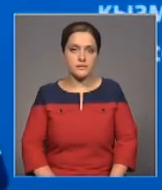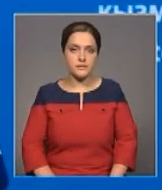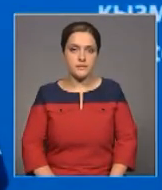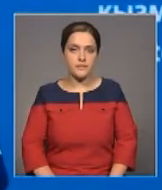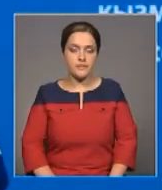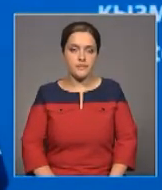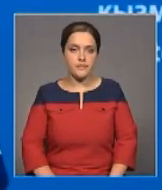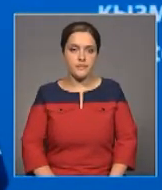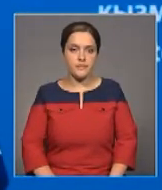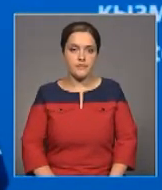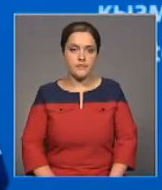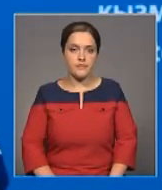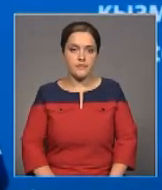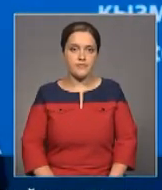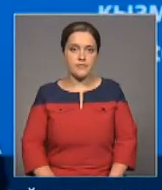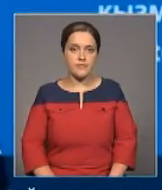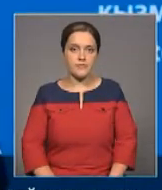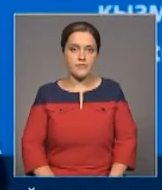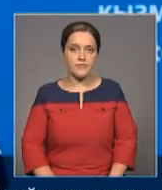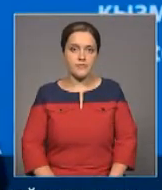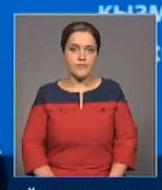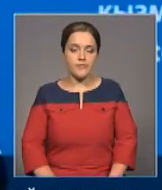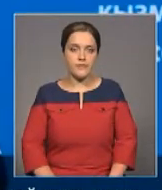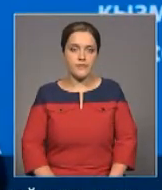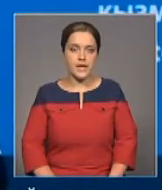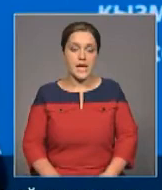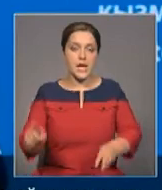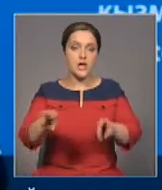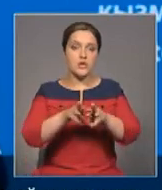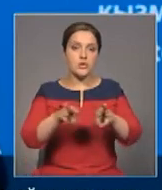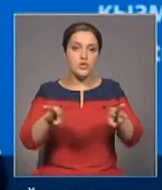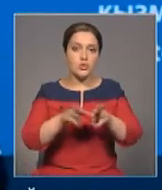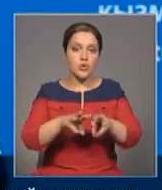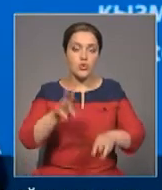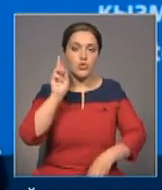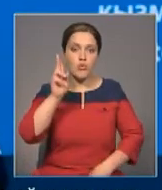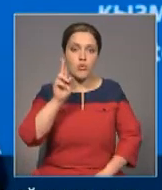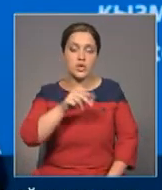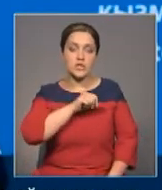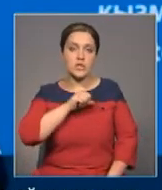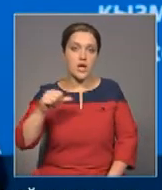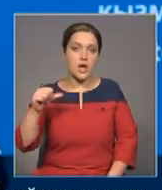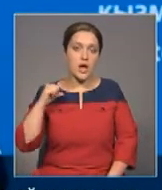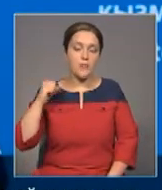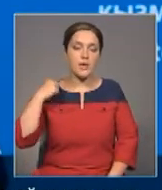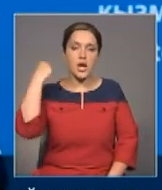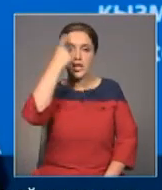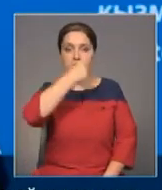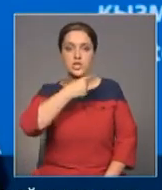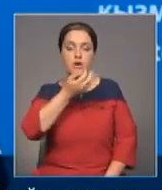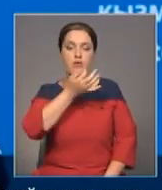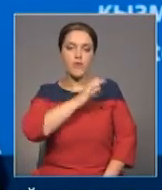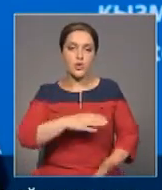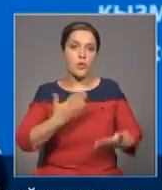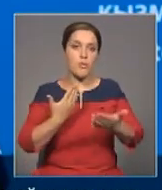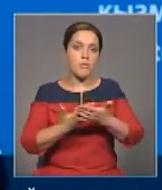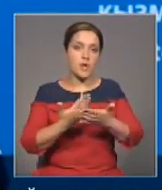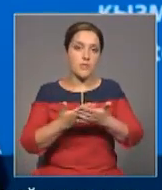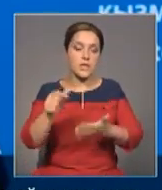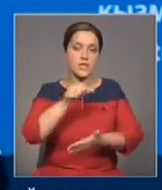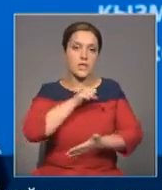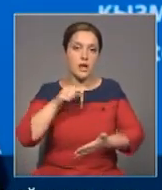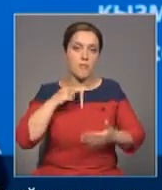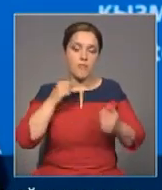Те чиновники, которые извлекали личную выгоду из своего служебного положения, скажем так, кормились